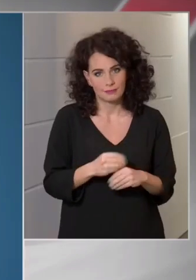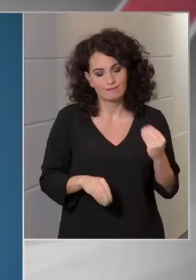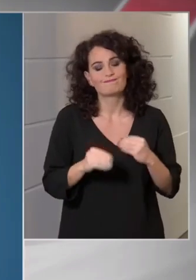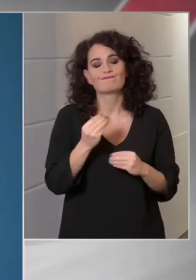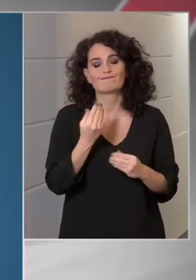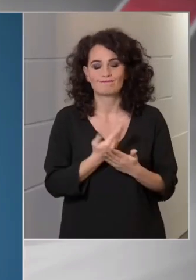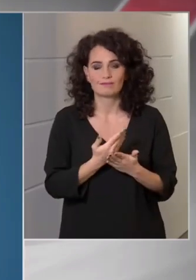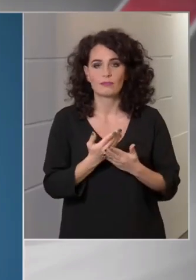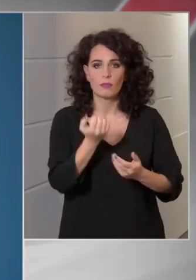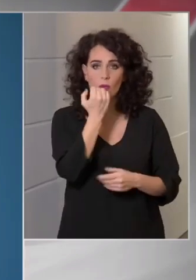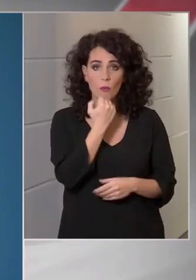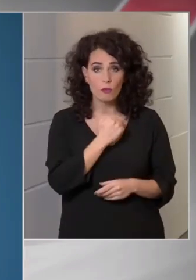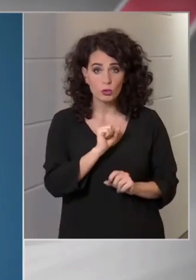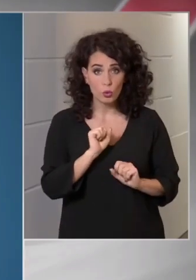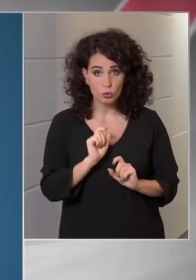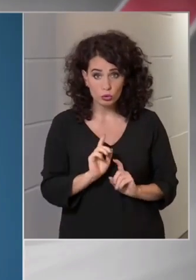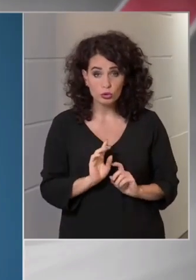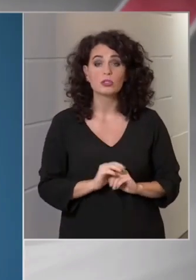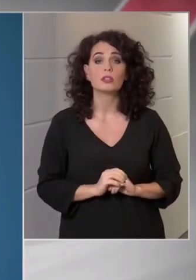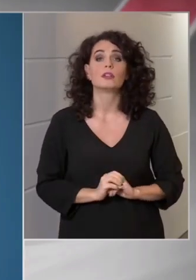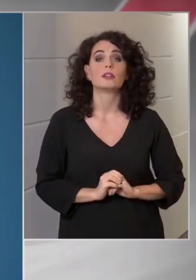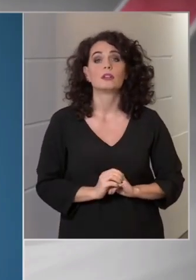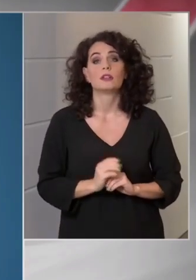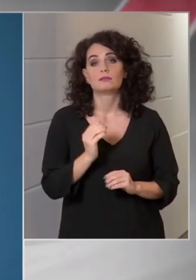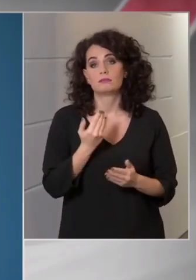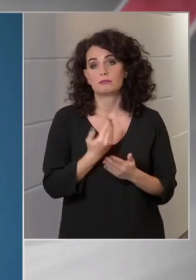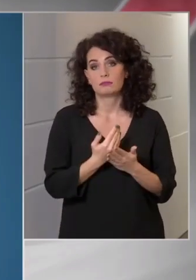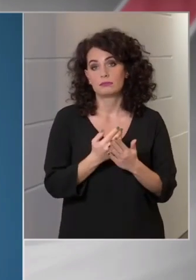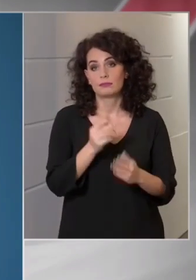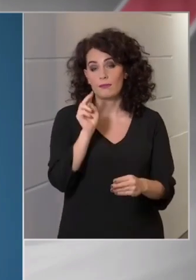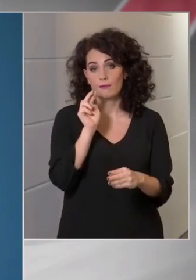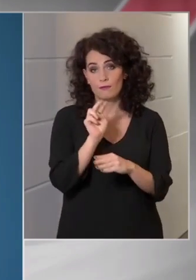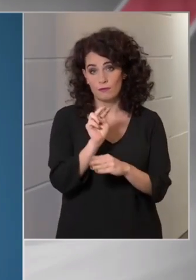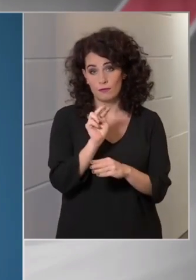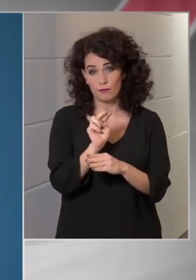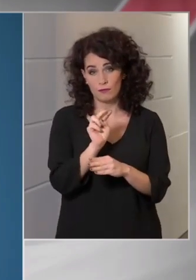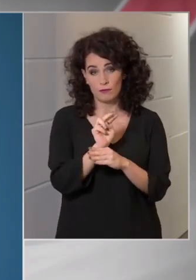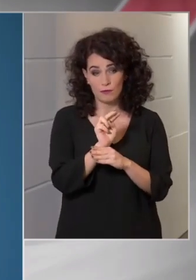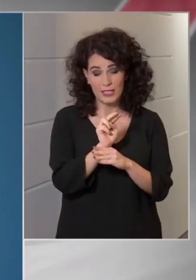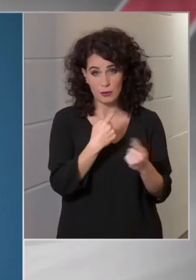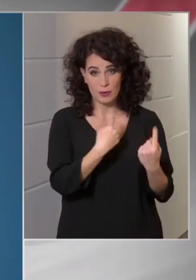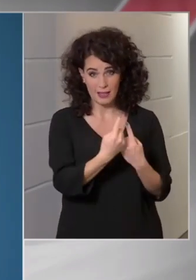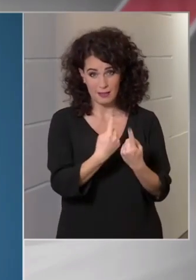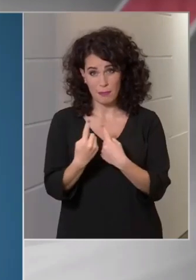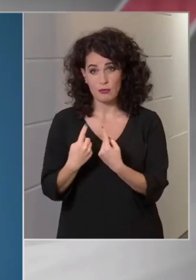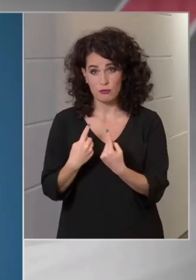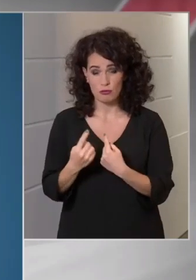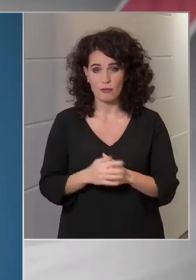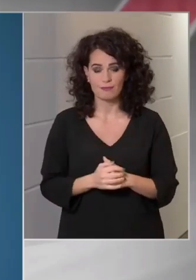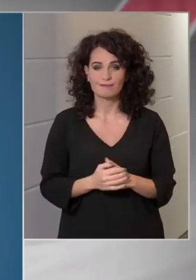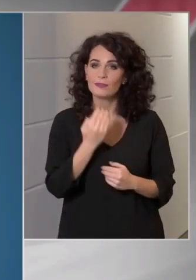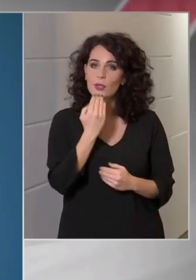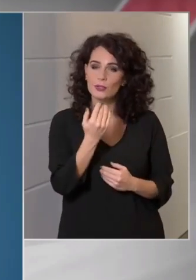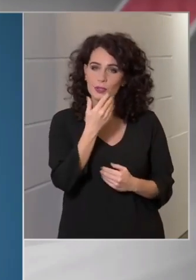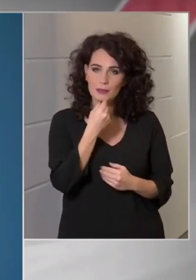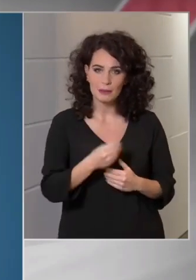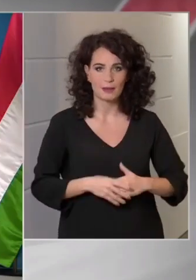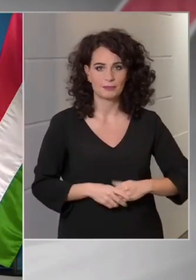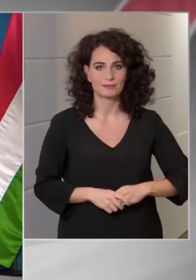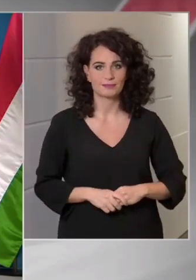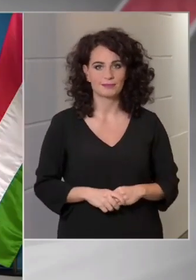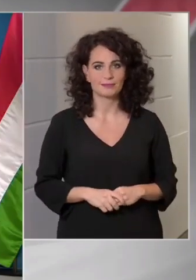óvatosak, sokkal nagyobb figyelemmel viseltessünk egymás iránt. Köszönöm szépen!